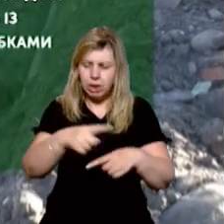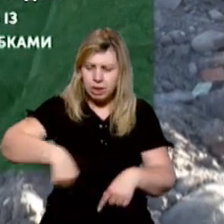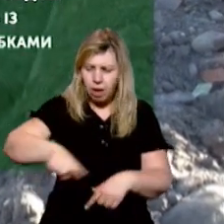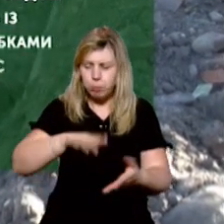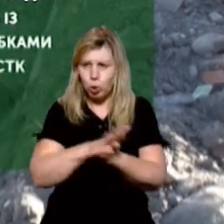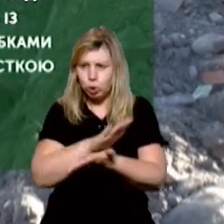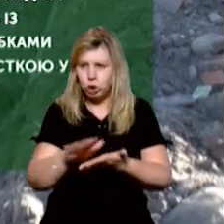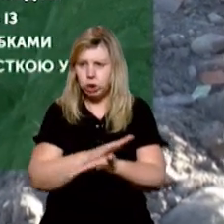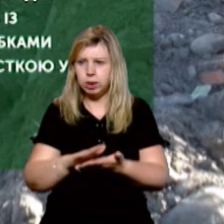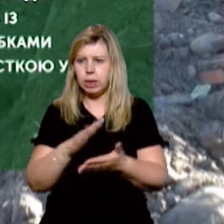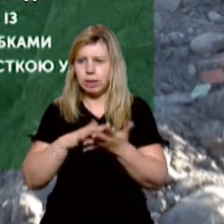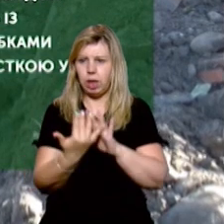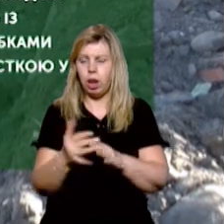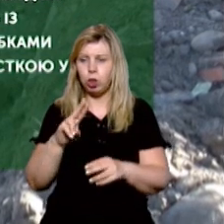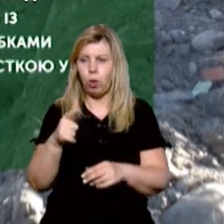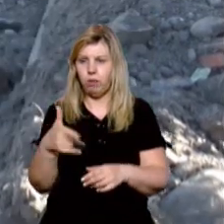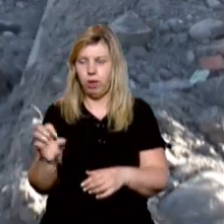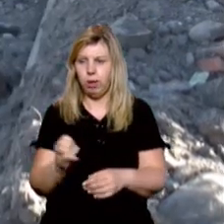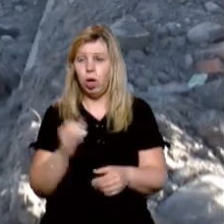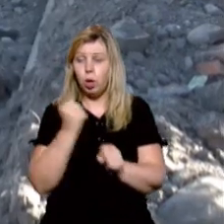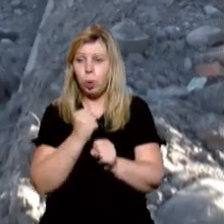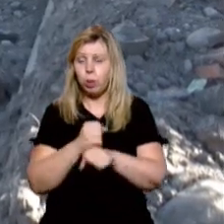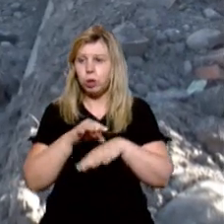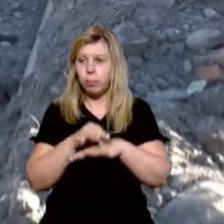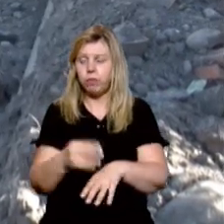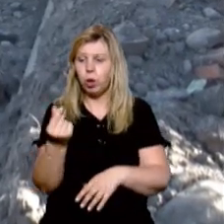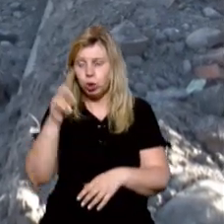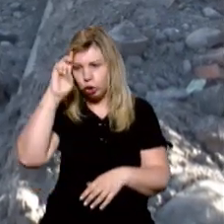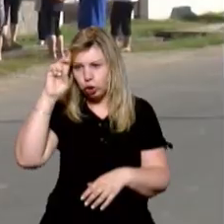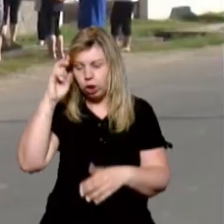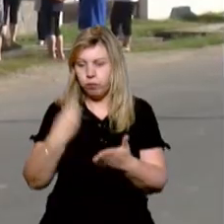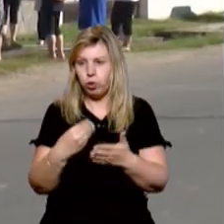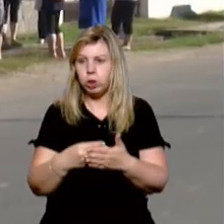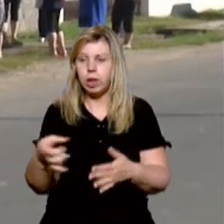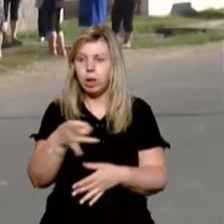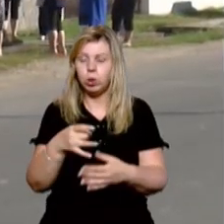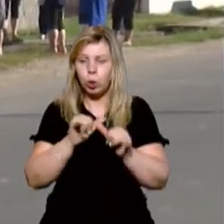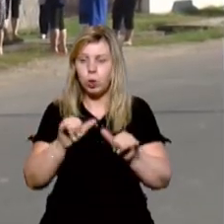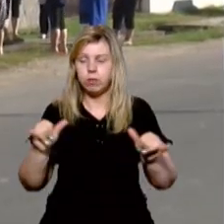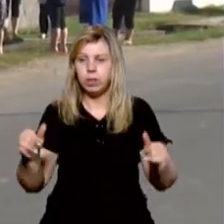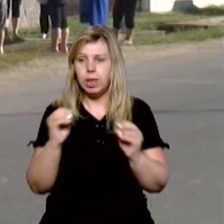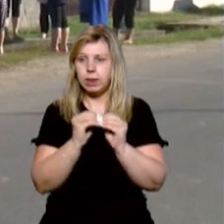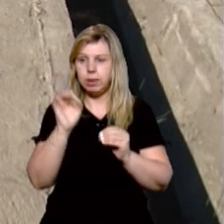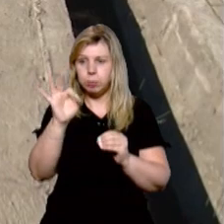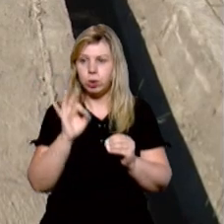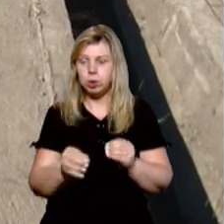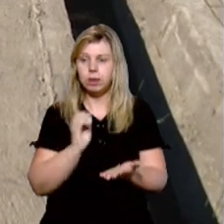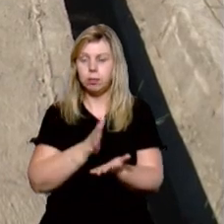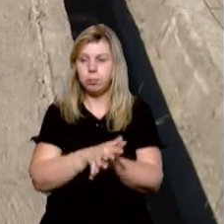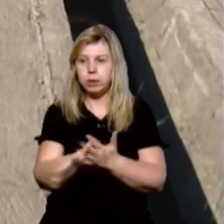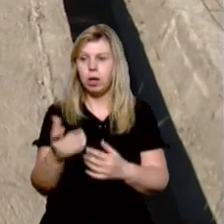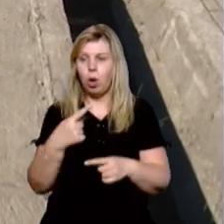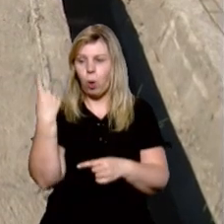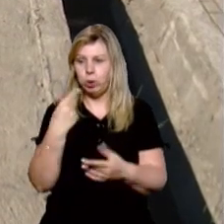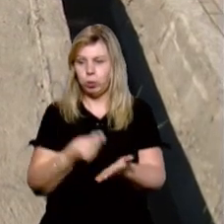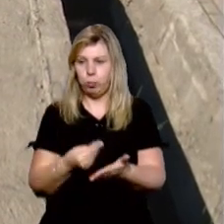їх розчисткою у межах села Довге. Роботи проводять за кошти Державного фонду регіонального розвитку. 10% спрямували з